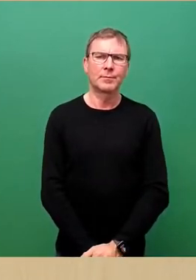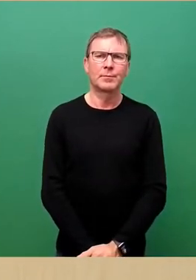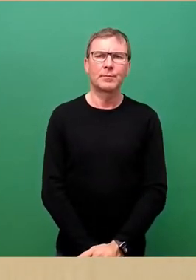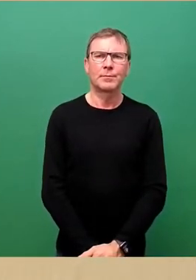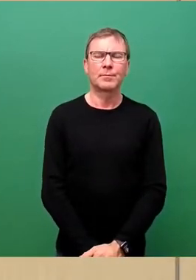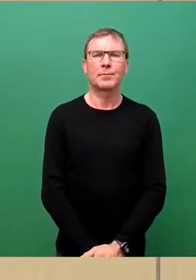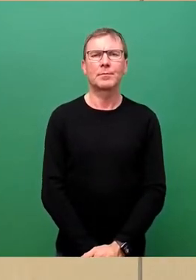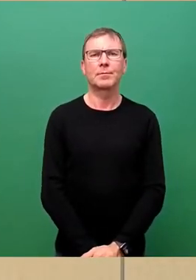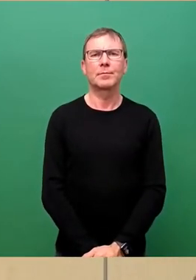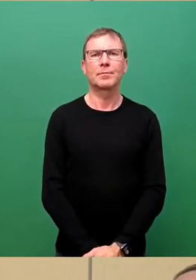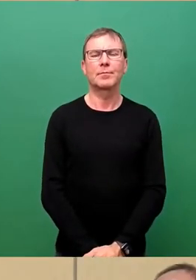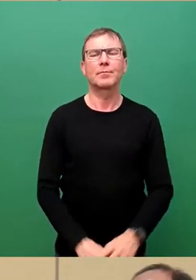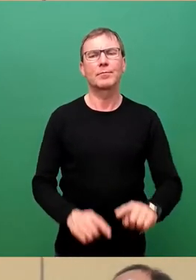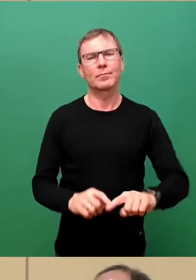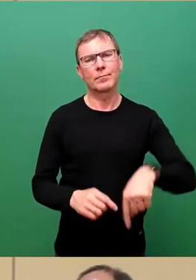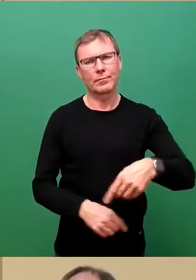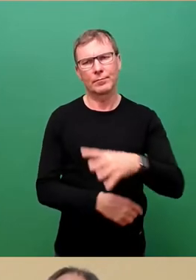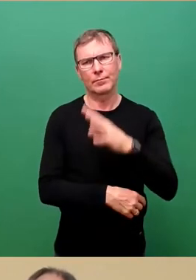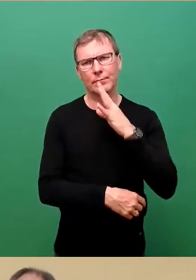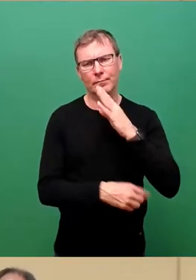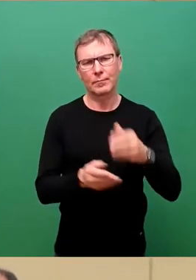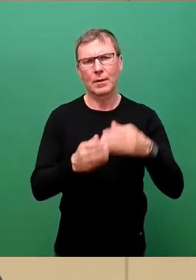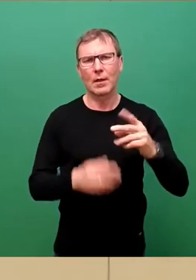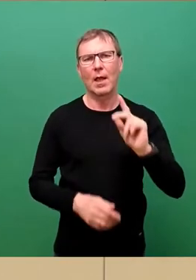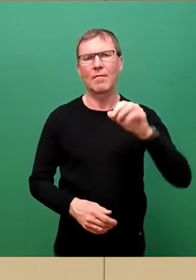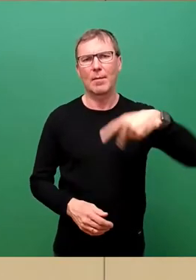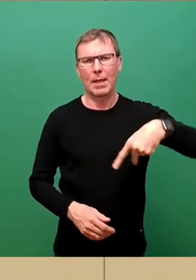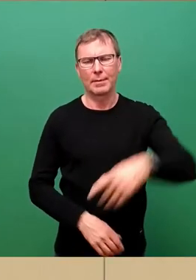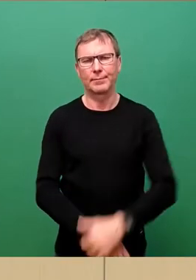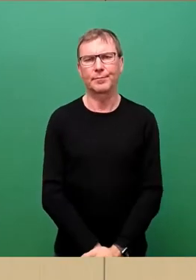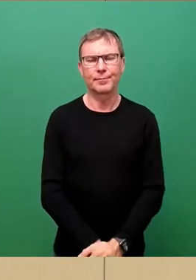Als nächste Fraktion die FDP-Fraktion, Herr Blödner, bitteschön.